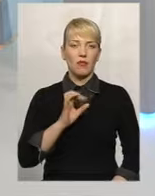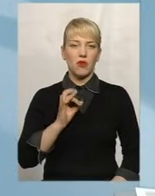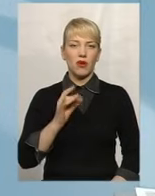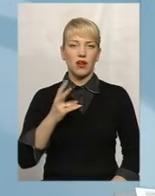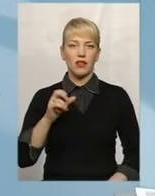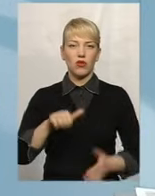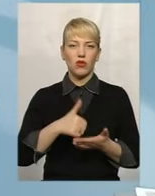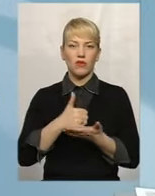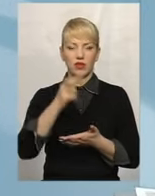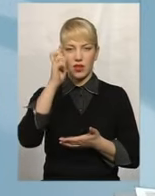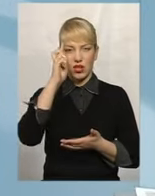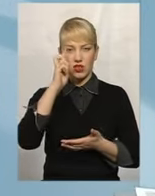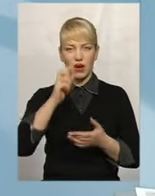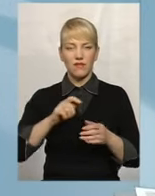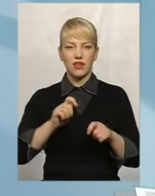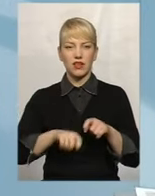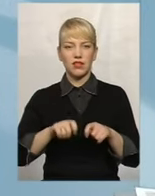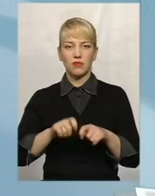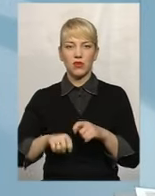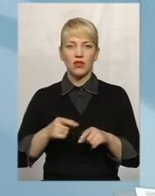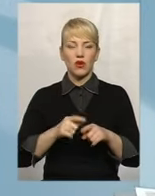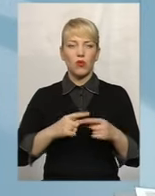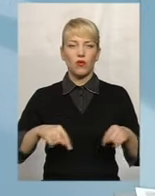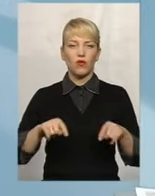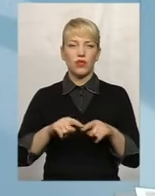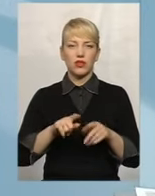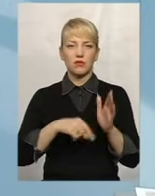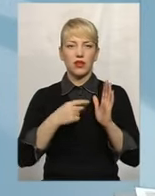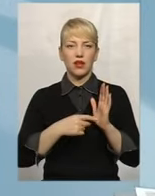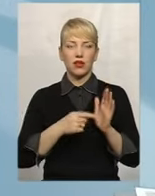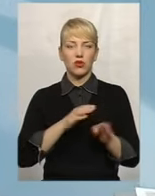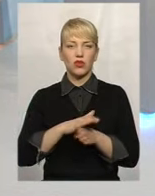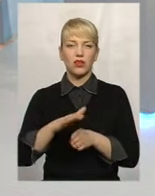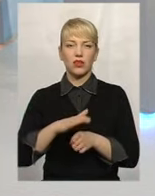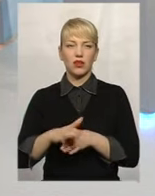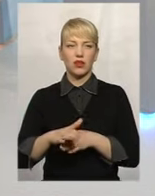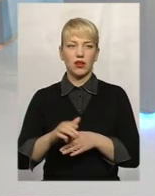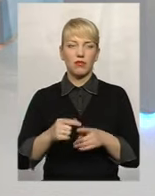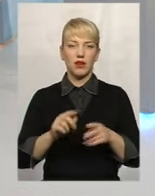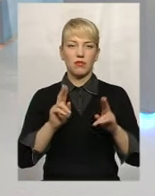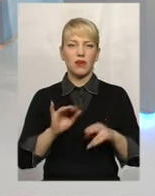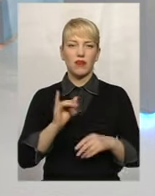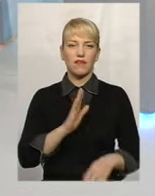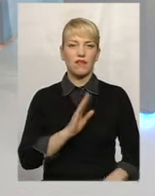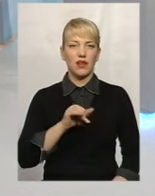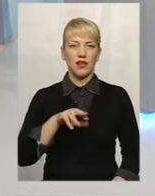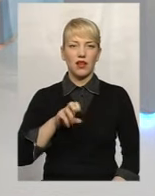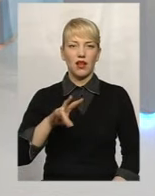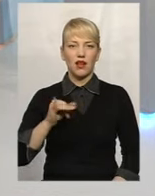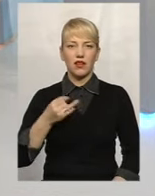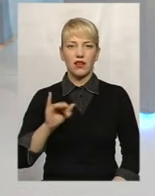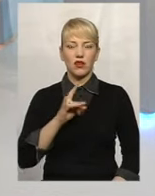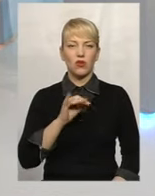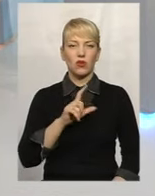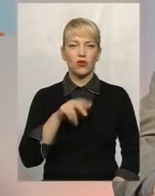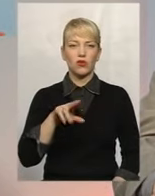державним інспектором відділу з питань додержання законодавства про працю. Та Віталієм Роздорожним, заступником начальника